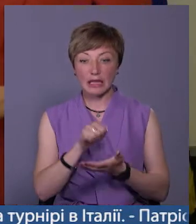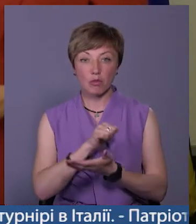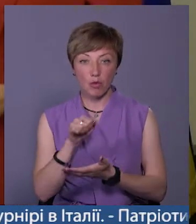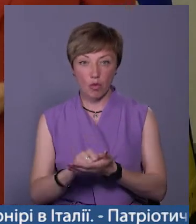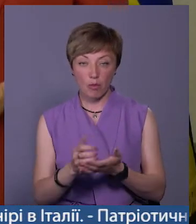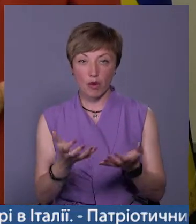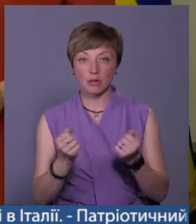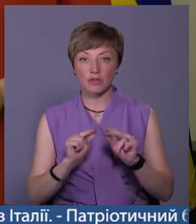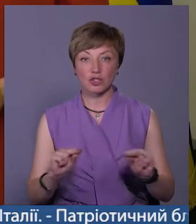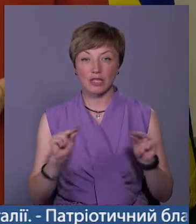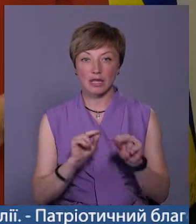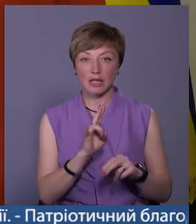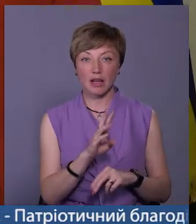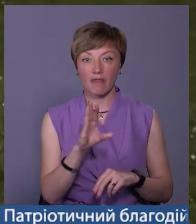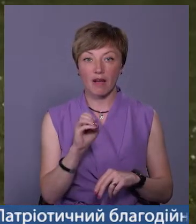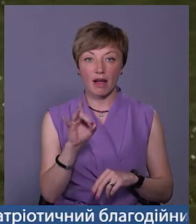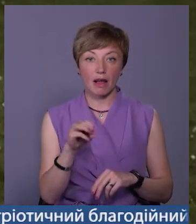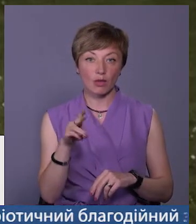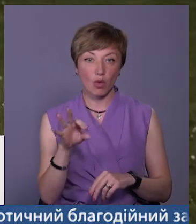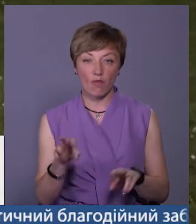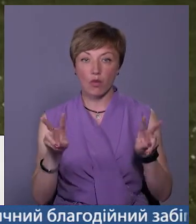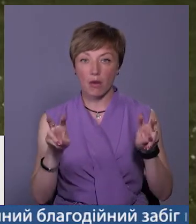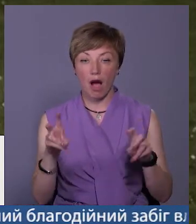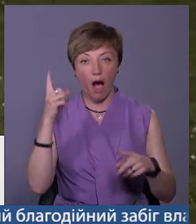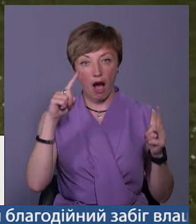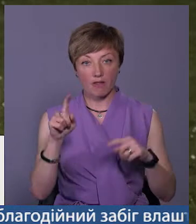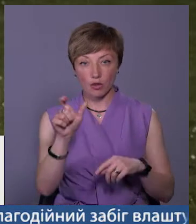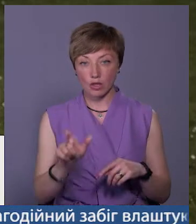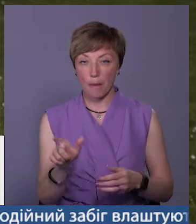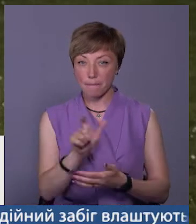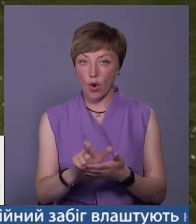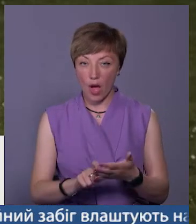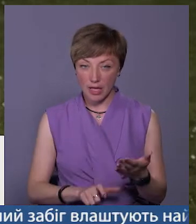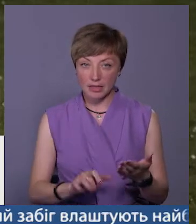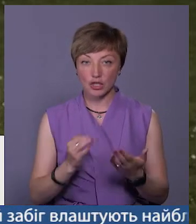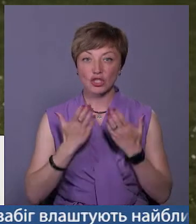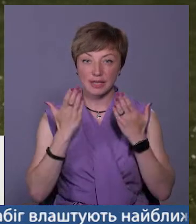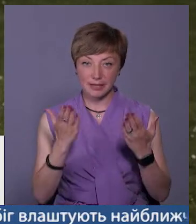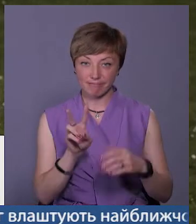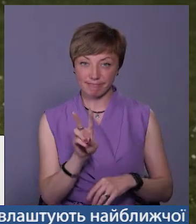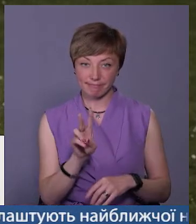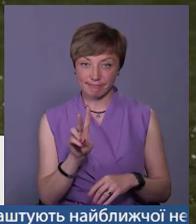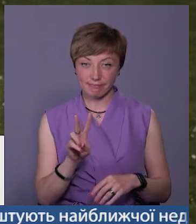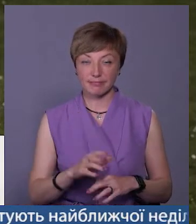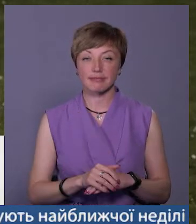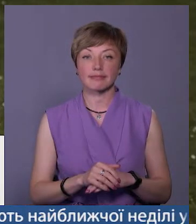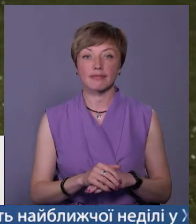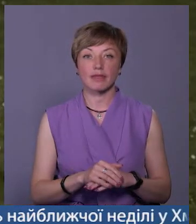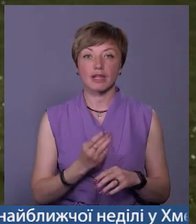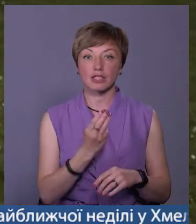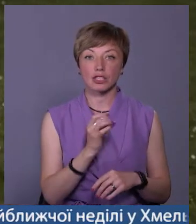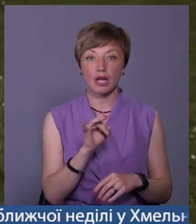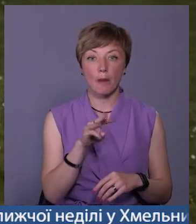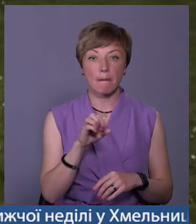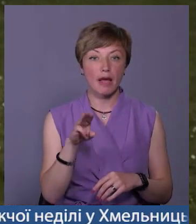учнів отримала вчителька Наталія Веретко. У номінації «Авторська поезія» та «Читці». Це Шеремета